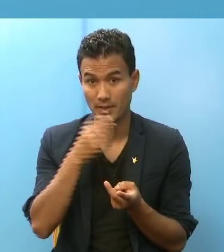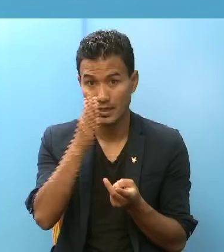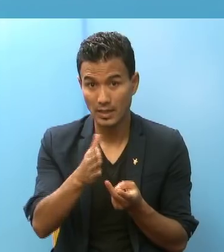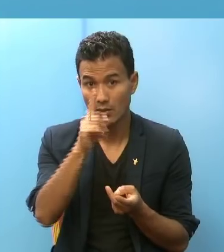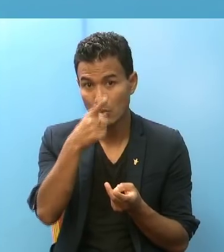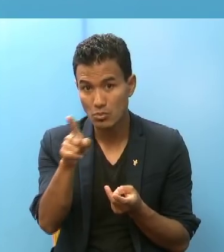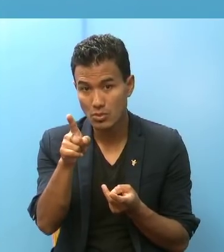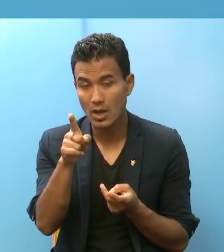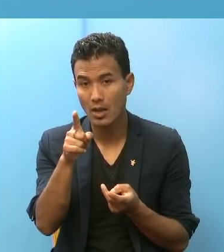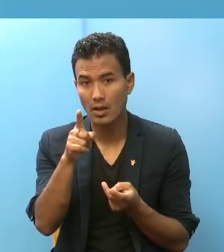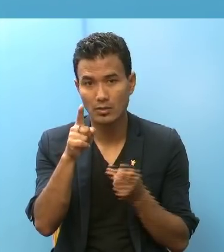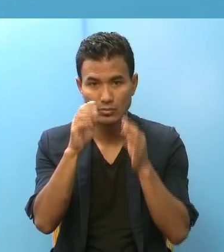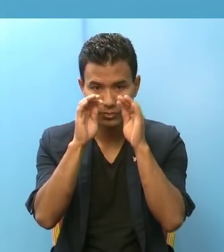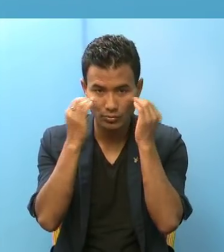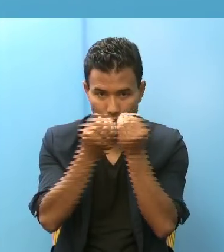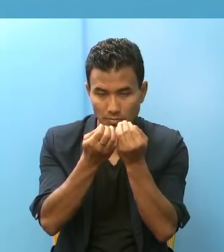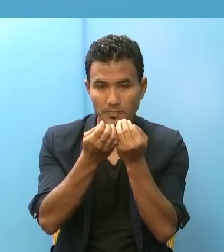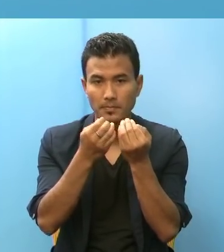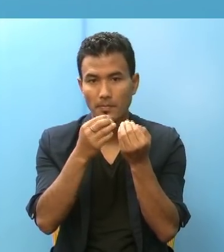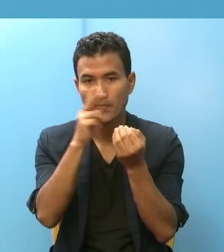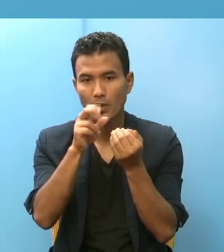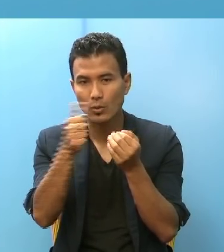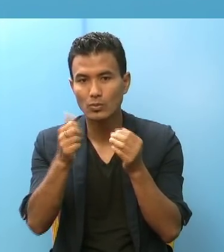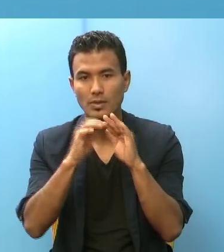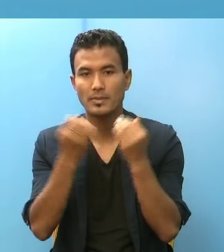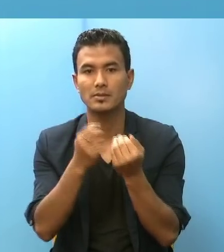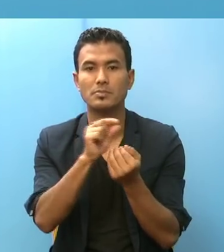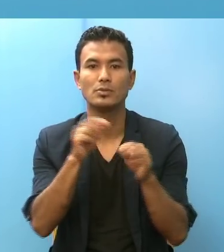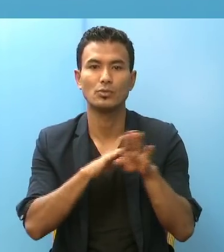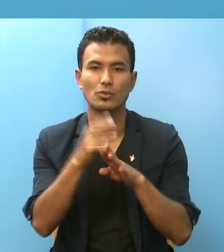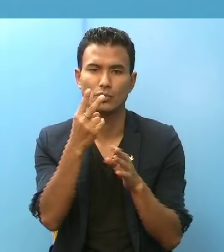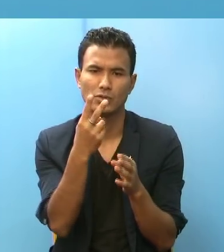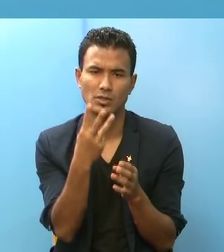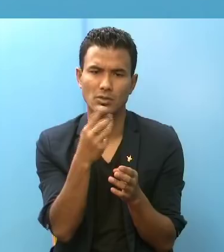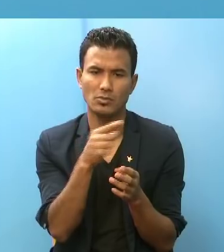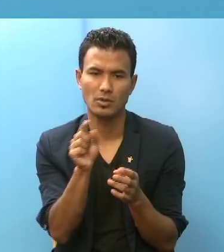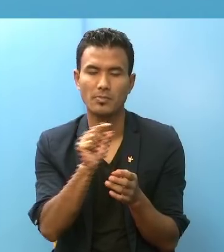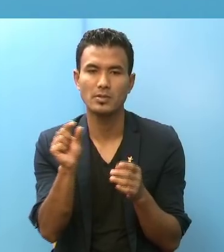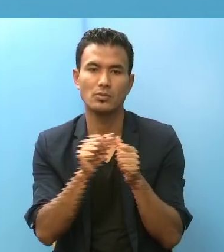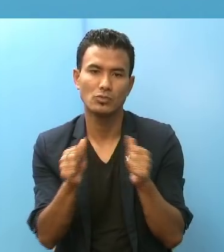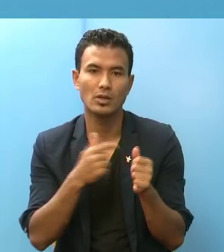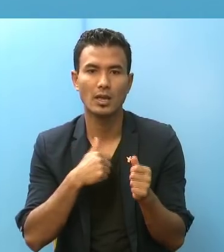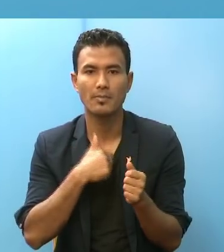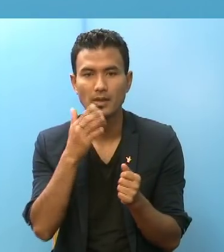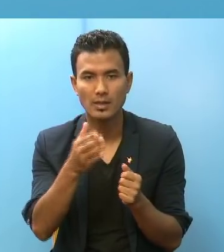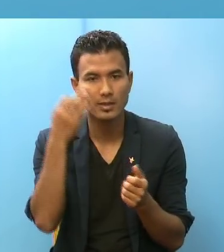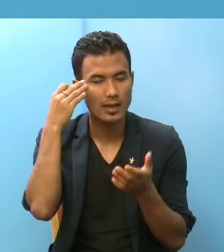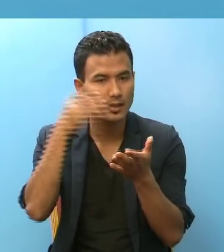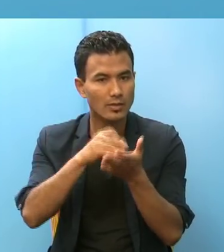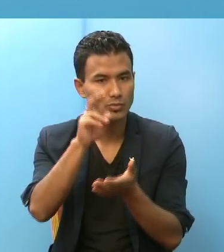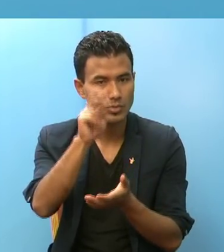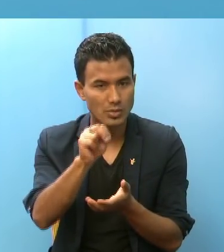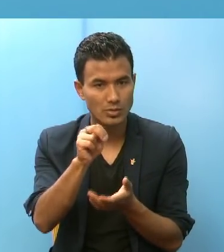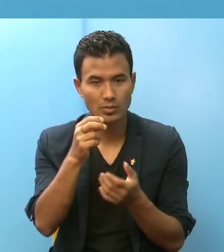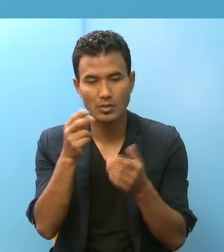तो प्रिवेंटिव योटा क्योरेटिव राखे रहा हमी अली की ती द्यान दियूं अली